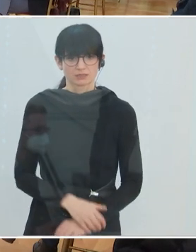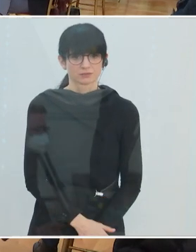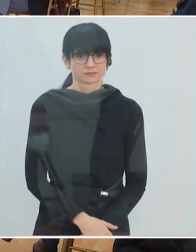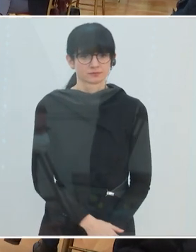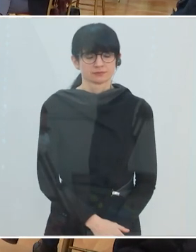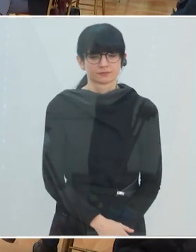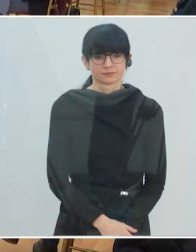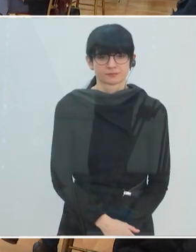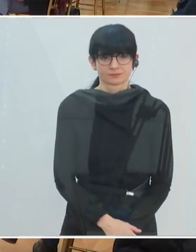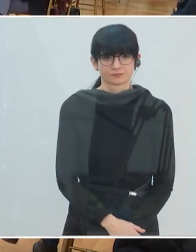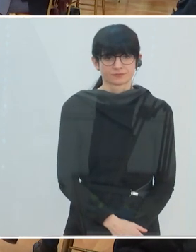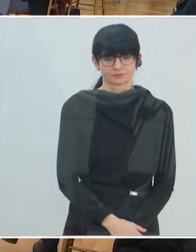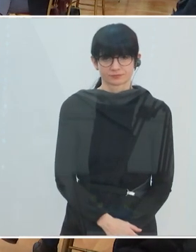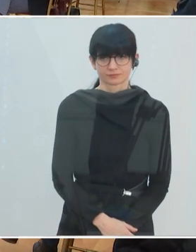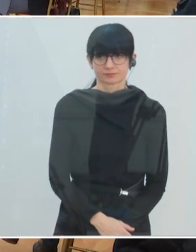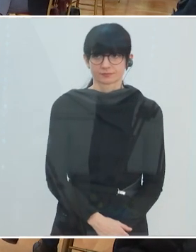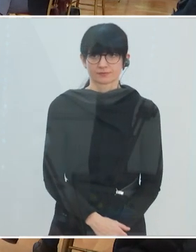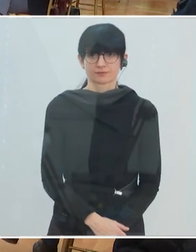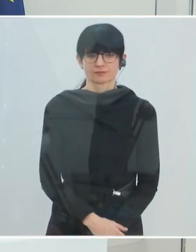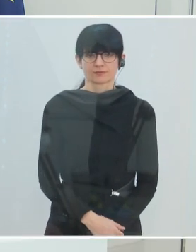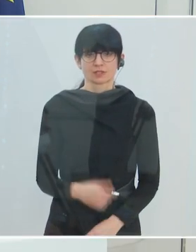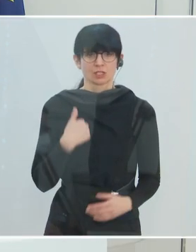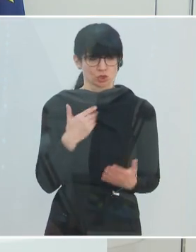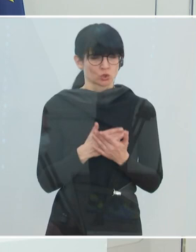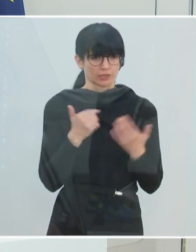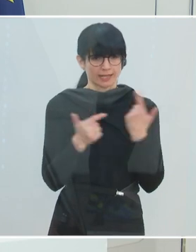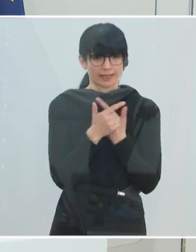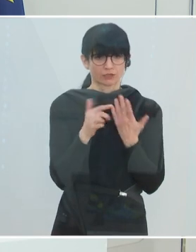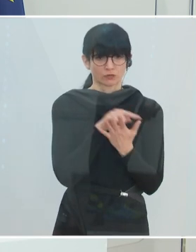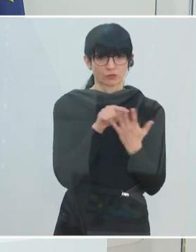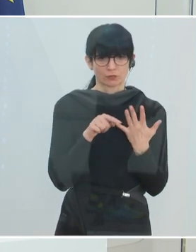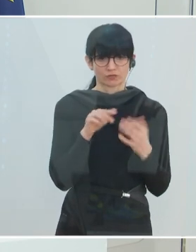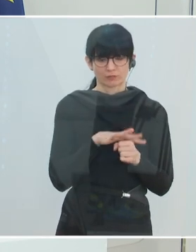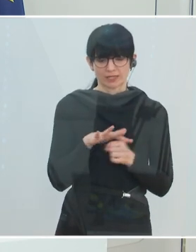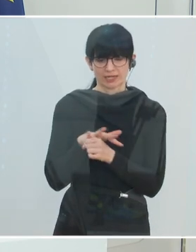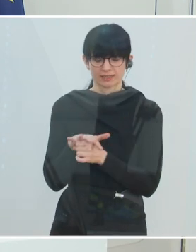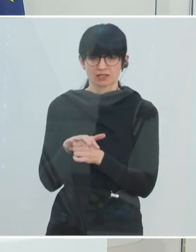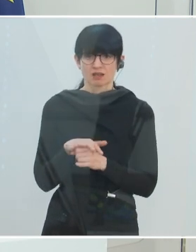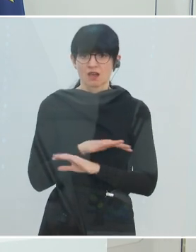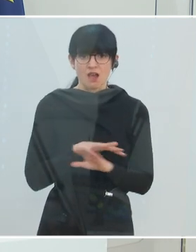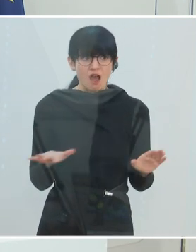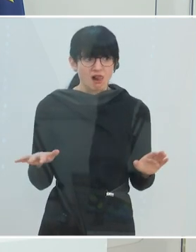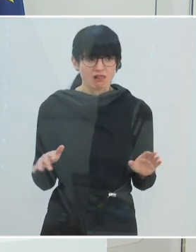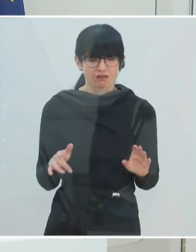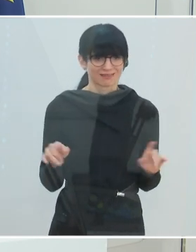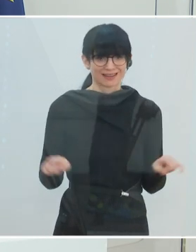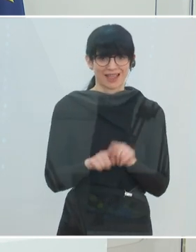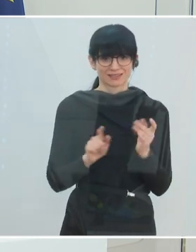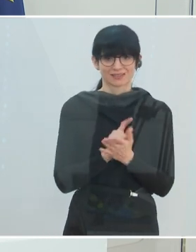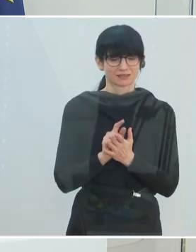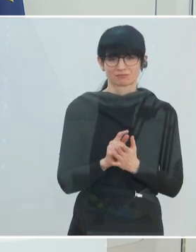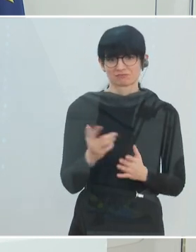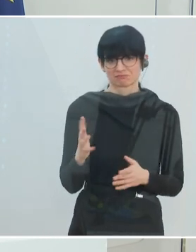Also zum Ersten, ich habe gesagt, dass wir fünf große Bereiche haben. Und natürlich können wir nicht alle fünf Bereiche gleichzeitig